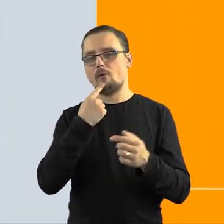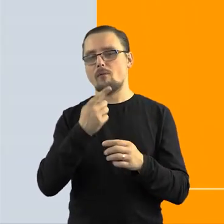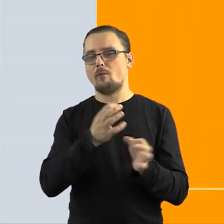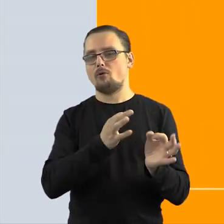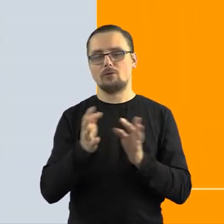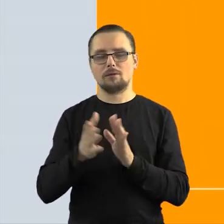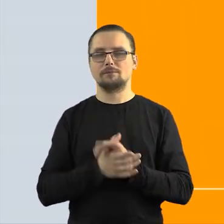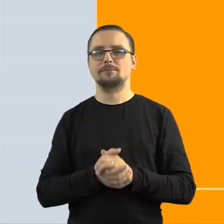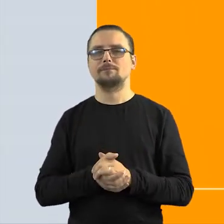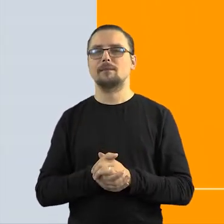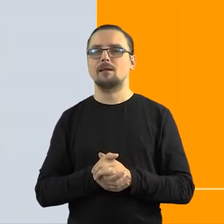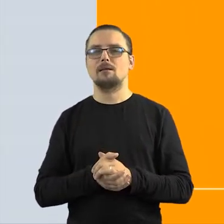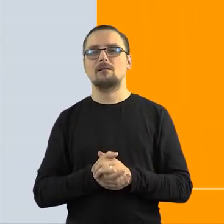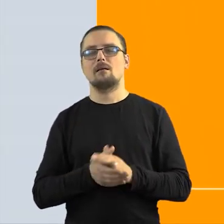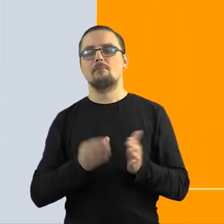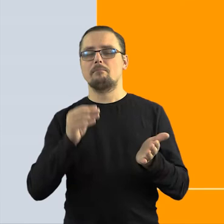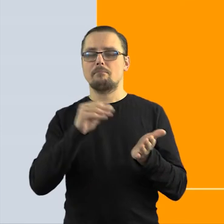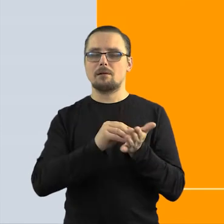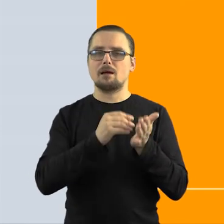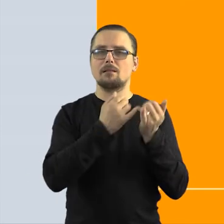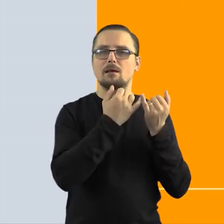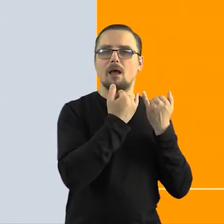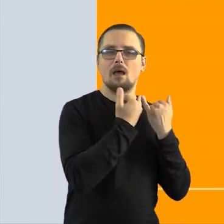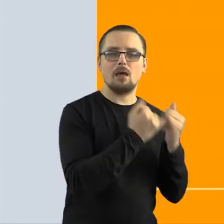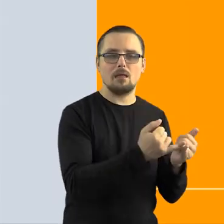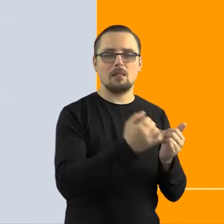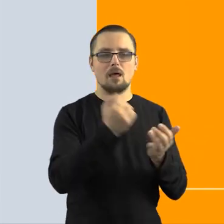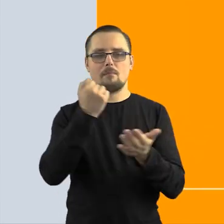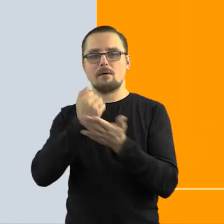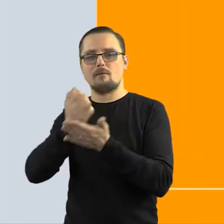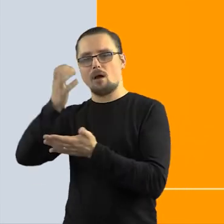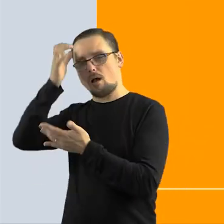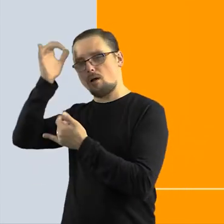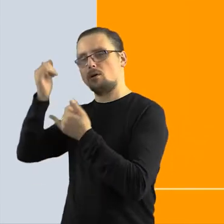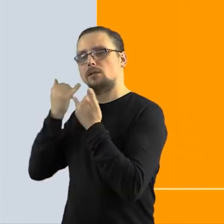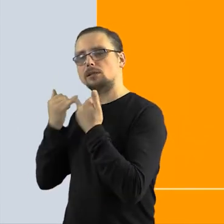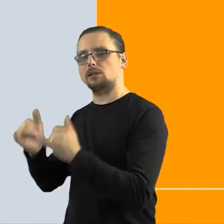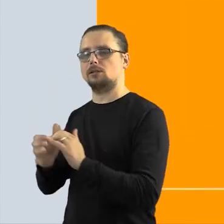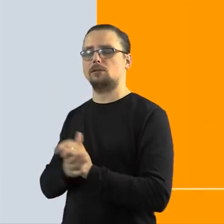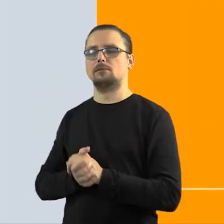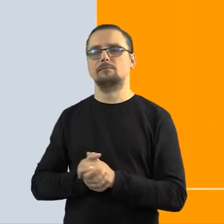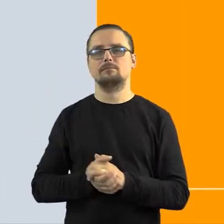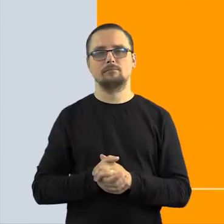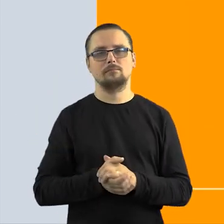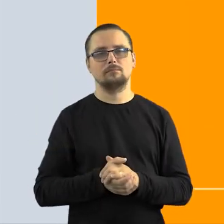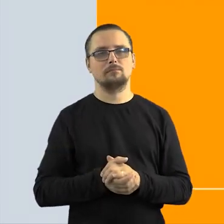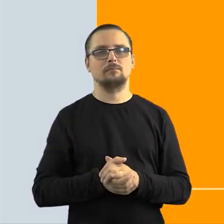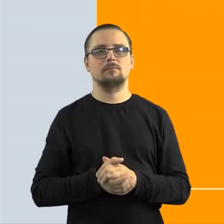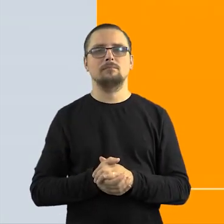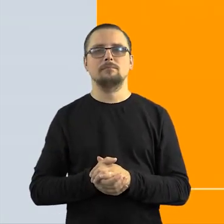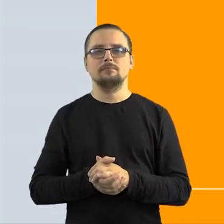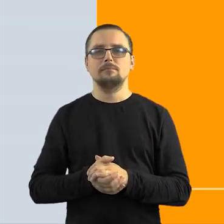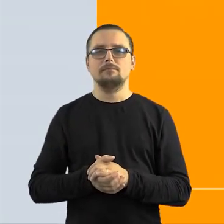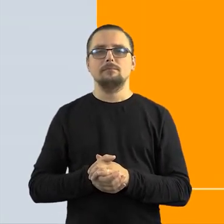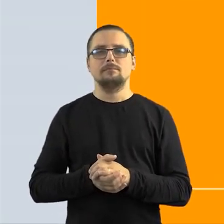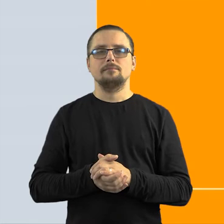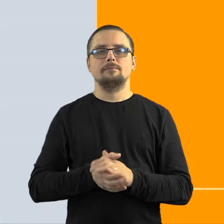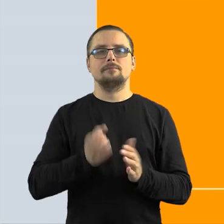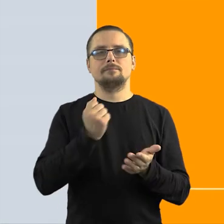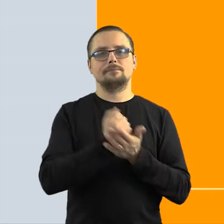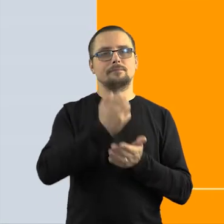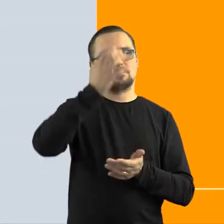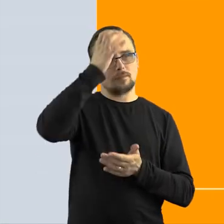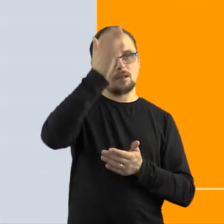sytuacja, w której praktyka bardzo różni się od prawa autorskiego, ponieważ jak za chwilę zobaczymy, prawa